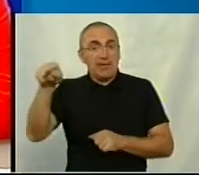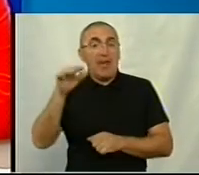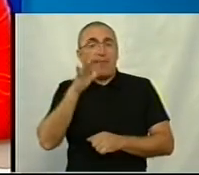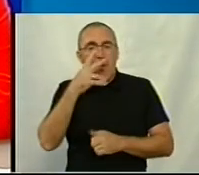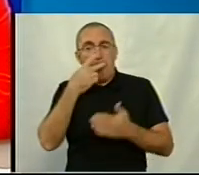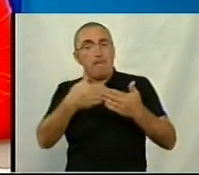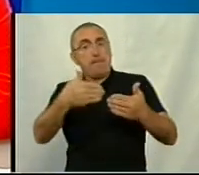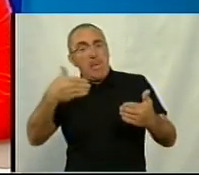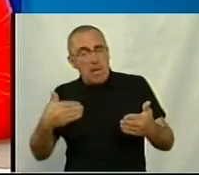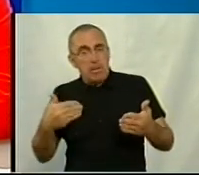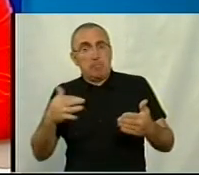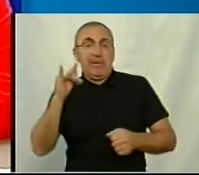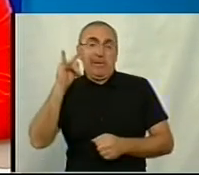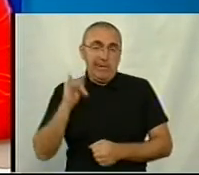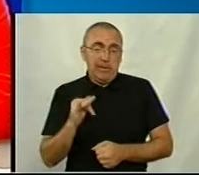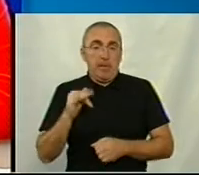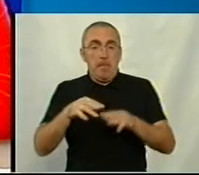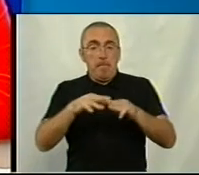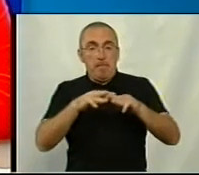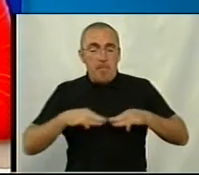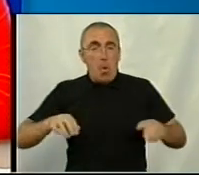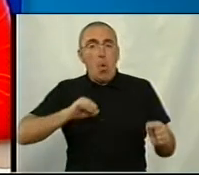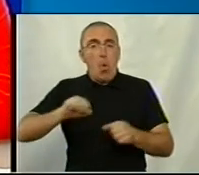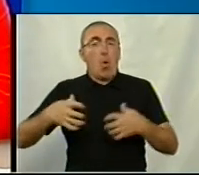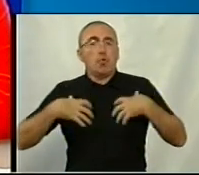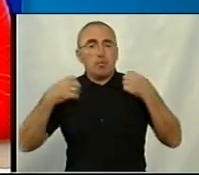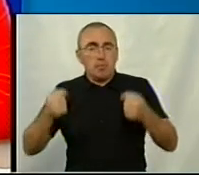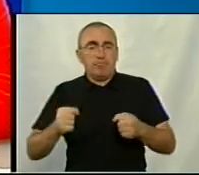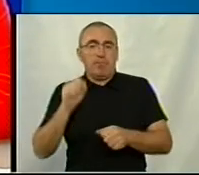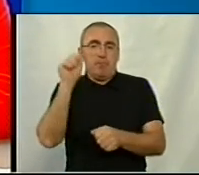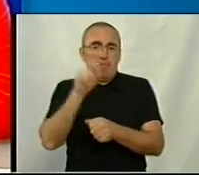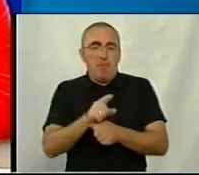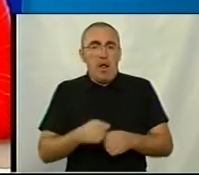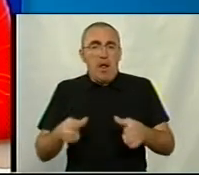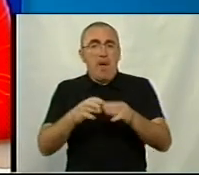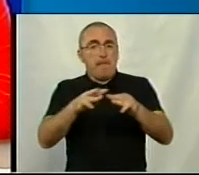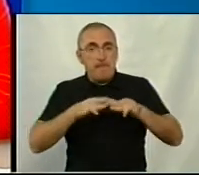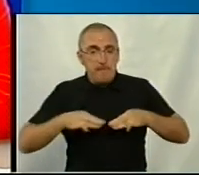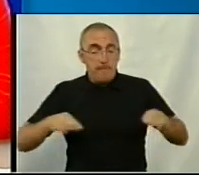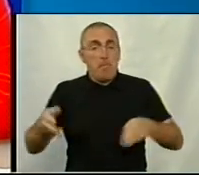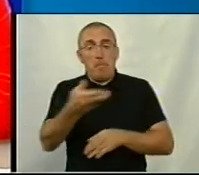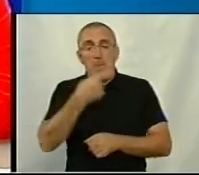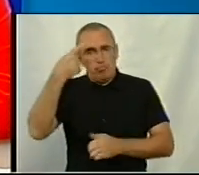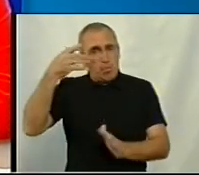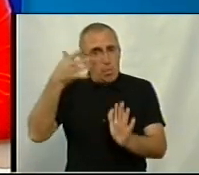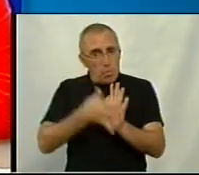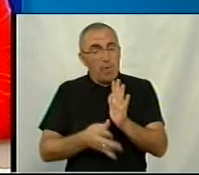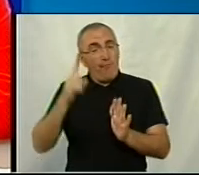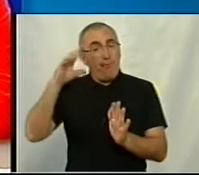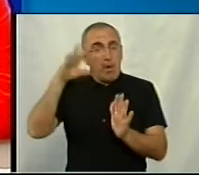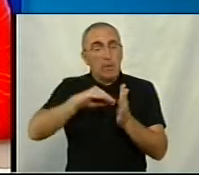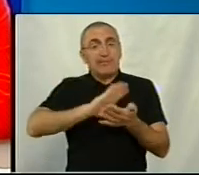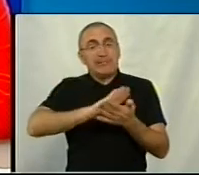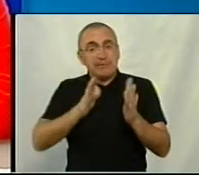передбачені і Міністерством охорони здоров'я, і постановами Кабінету міністрів, тому що ми розуміємо, враховуючи